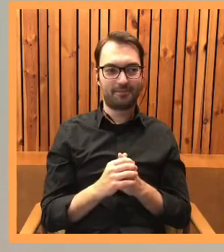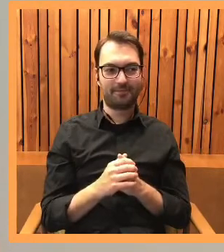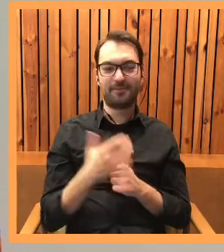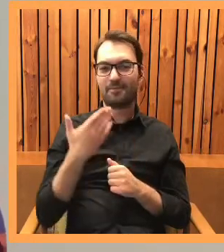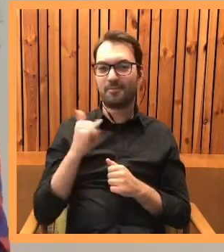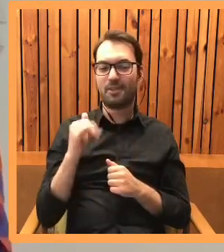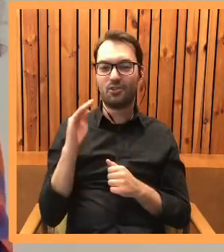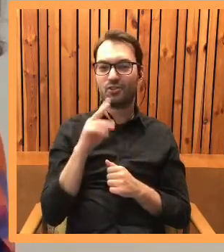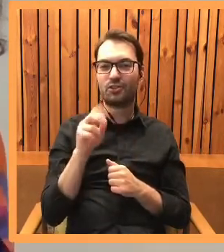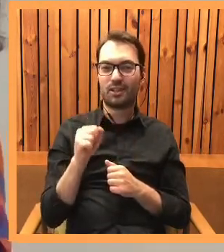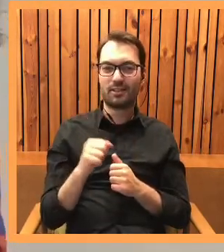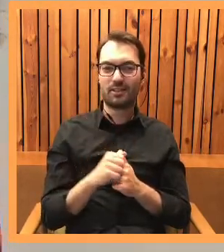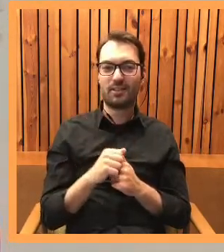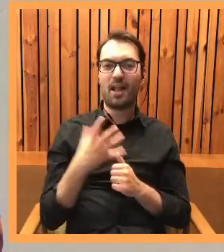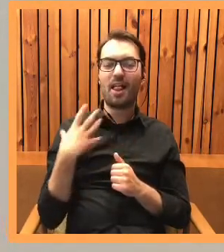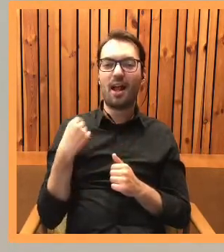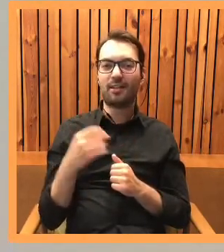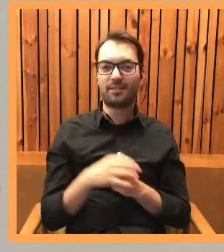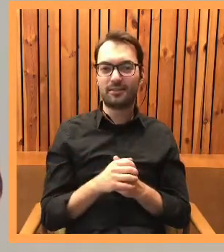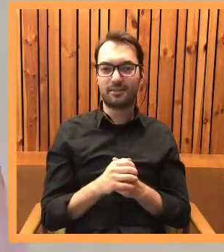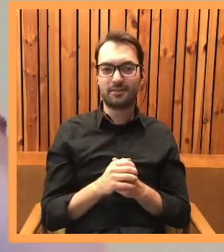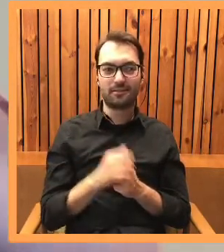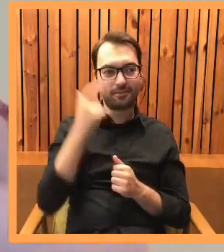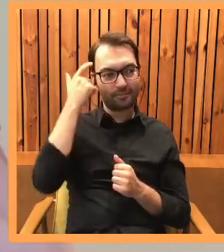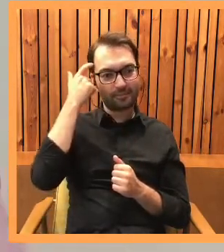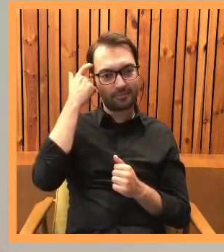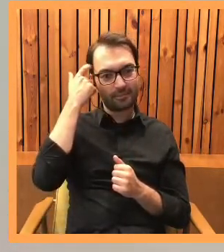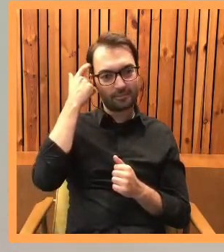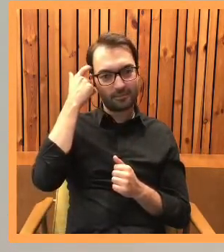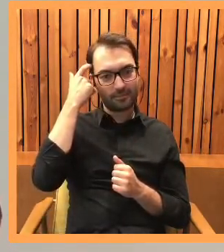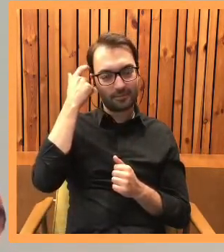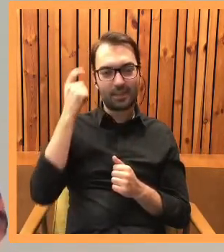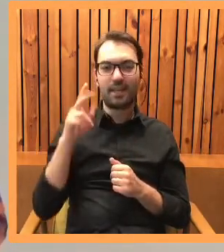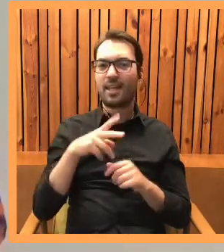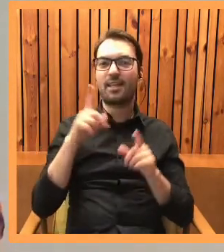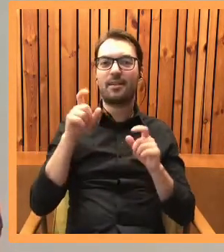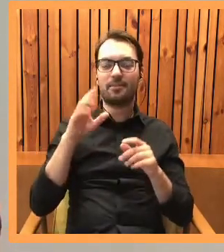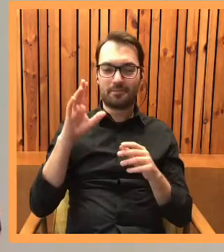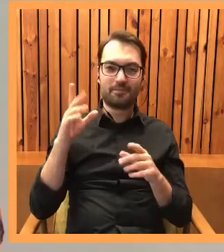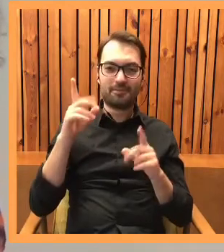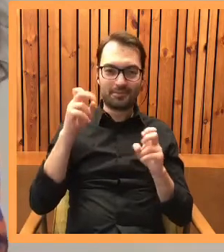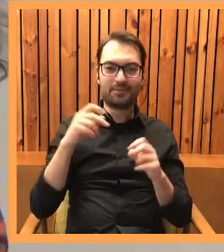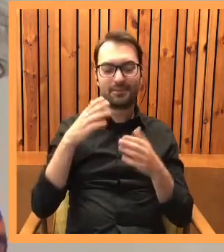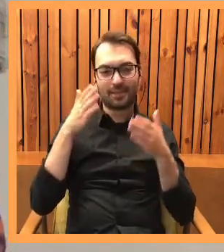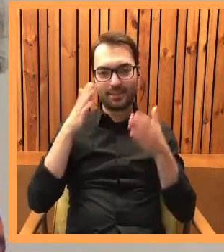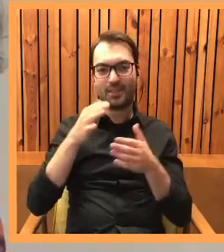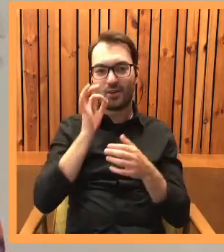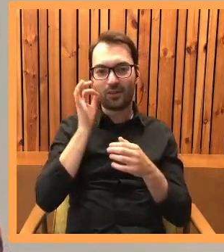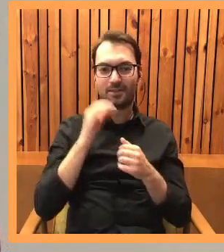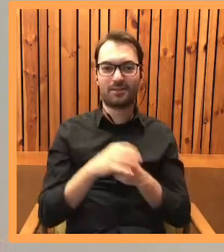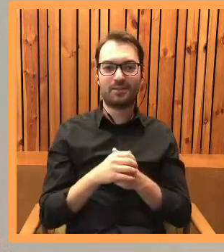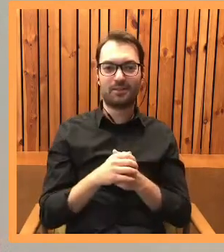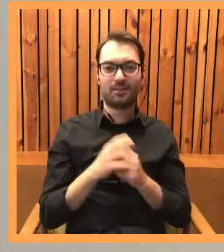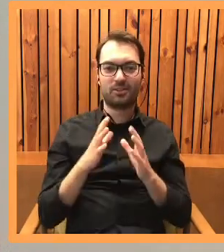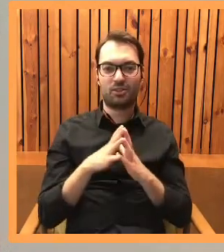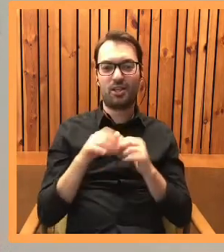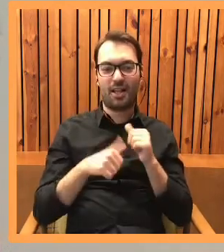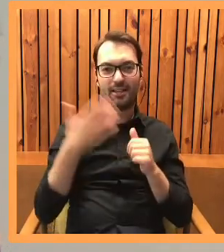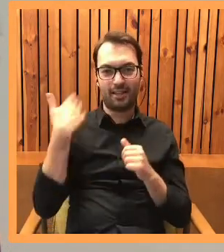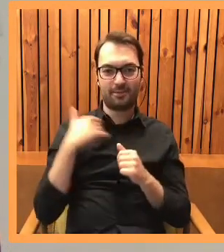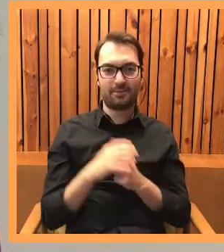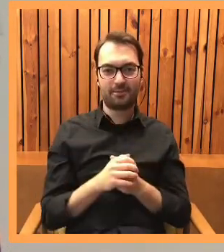Miszkę. Powiedzmy w takim razie, ile Miszka ma lat, słuchaj. I kiedy zostałaś kociarą? Jak ona jest Prawie 10 lat temu.